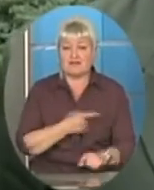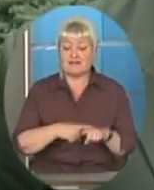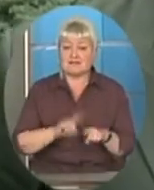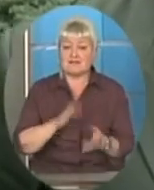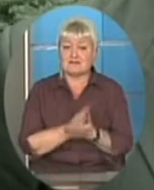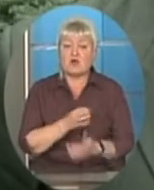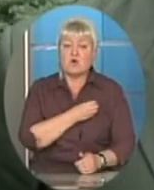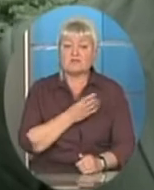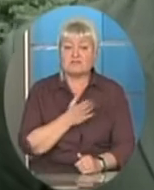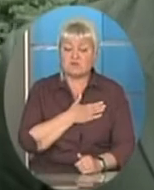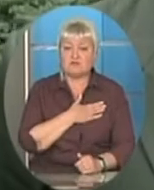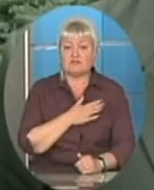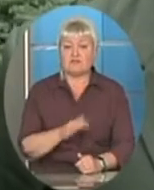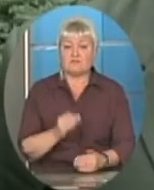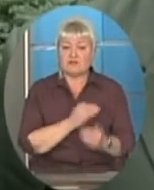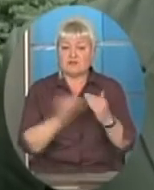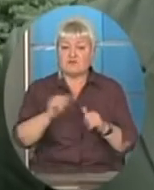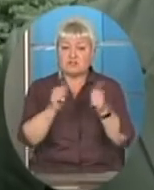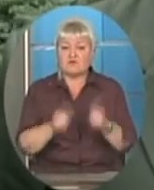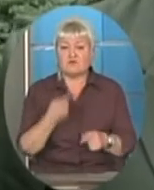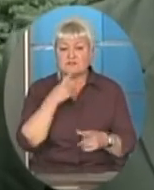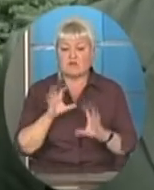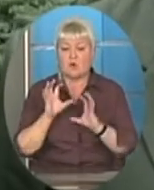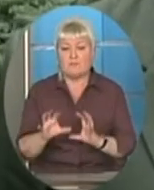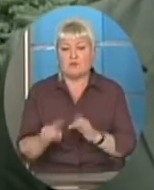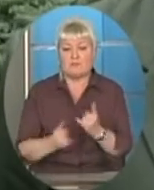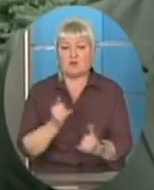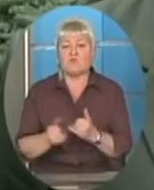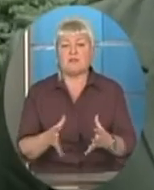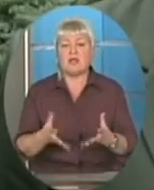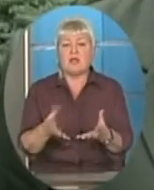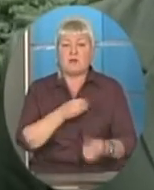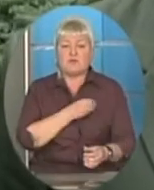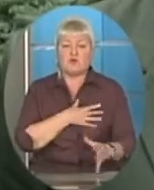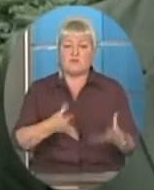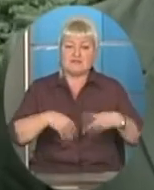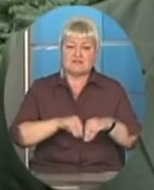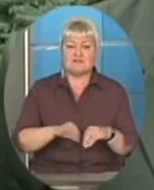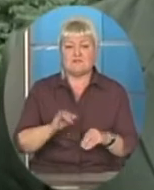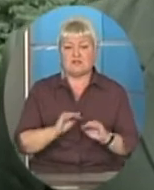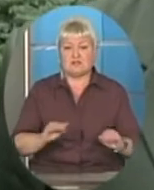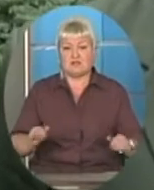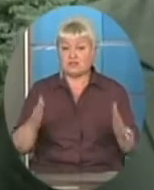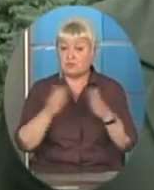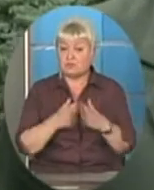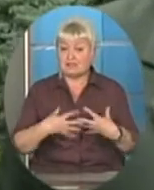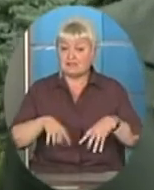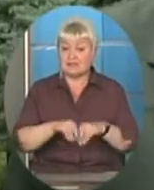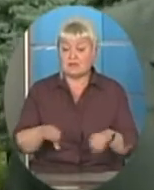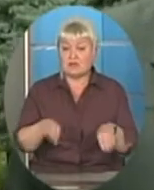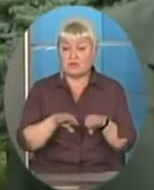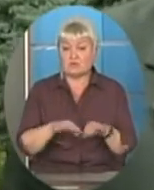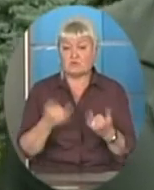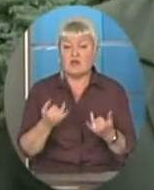усиновлення, якнайвища форма, це є опіка піклування, прийомні сім'ї та дитячі будинки сімейного типу. Прийомних сімей у нас на